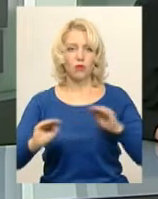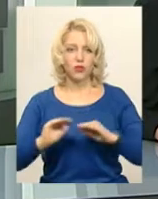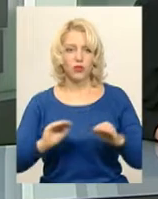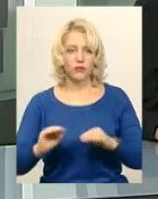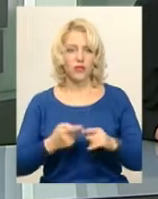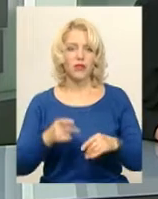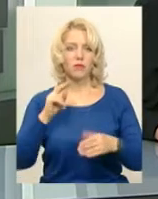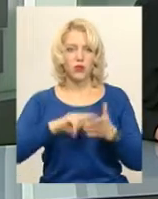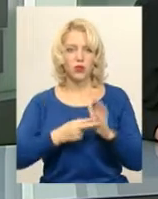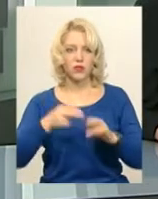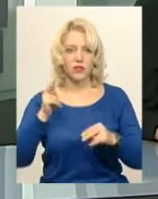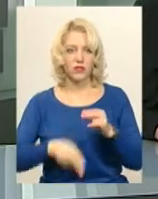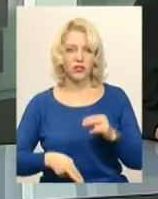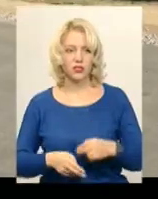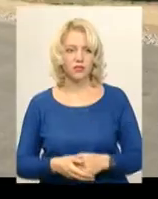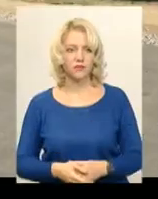планують завершити.